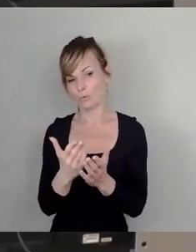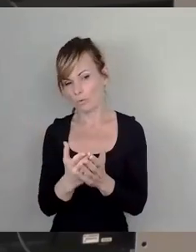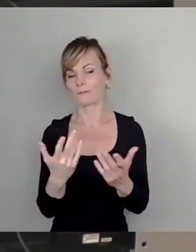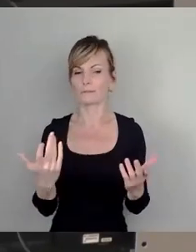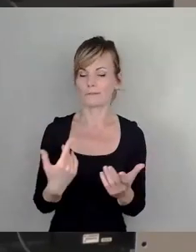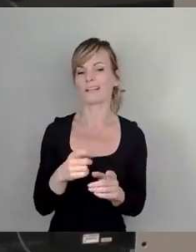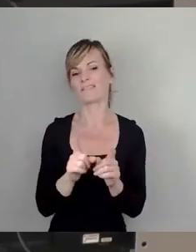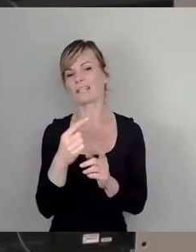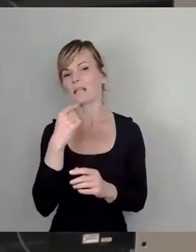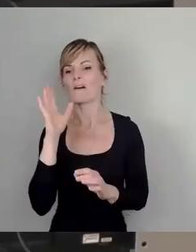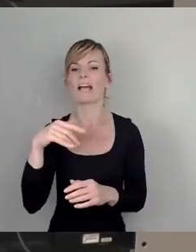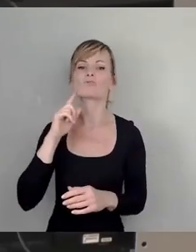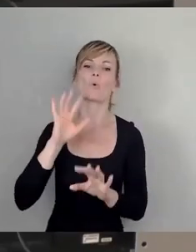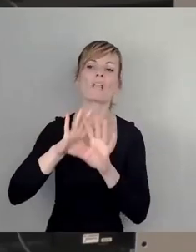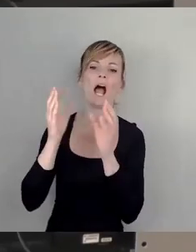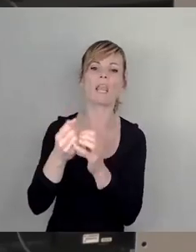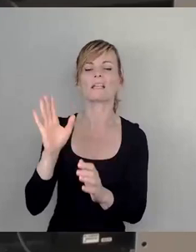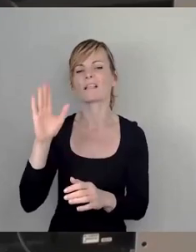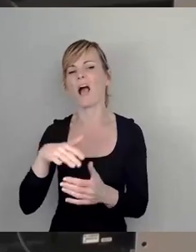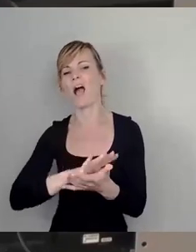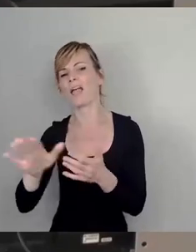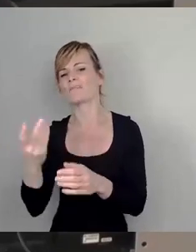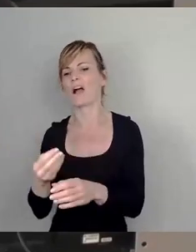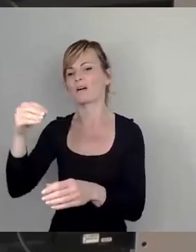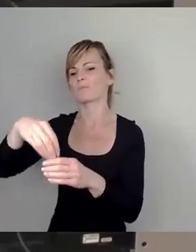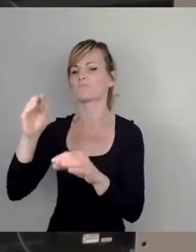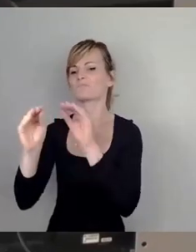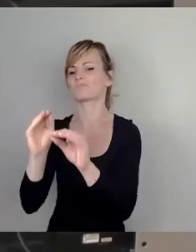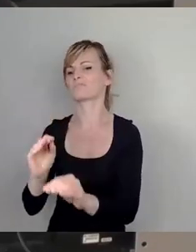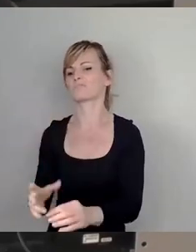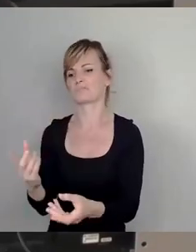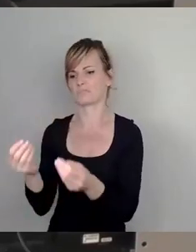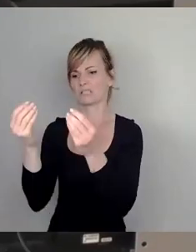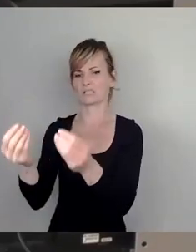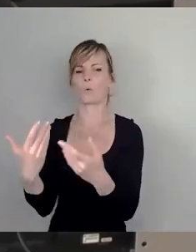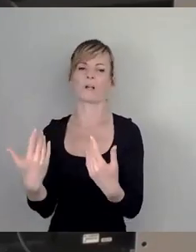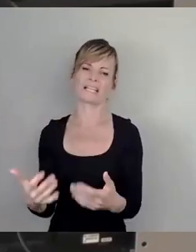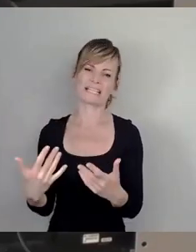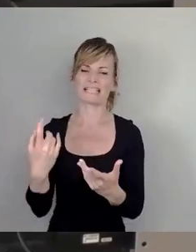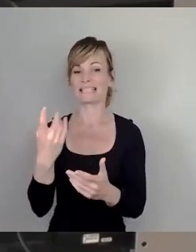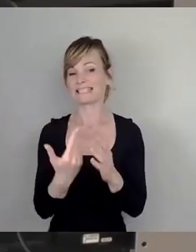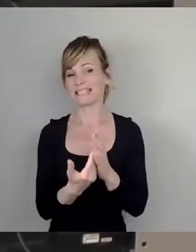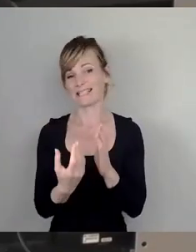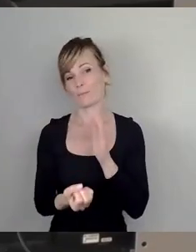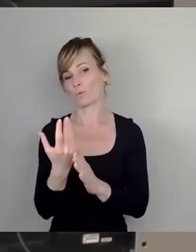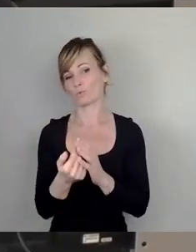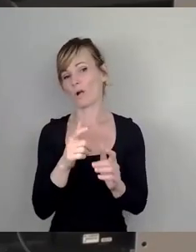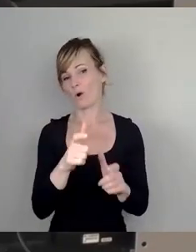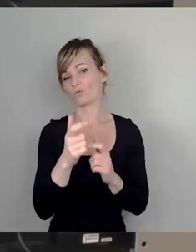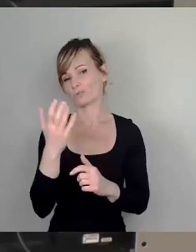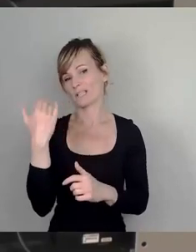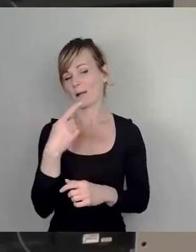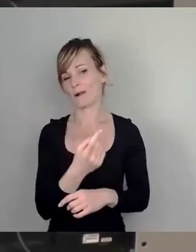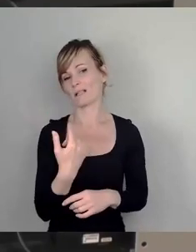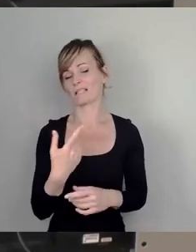wir wissen schon alles und wir gießen mal das in den Antrag rein. Deswegen hat der Kulturausschuss damals schon sehr